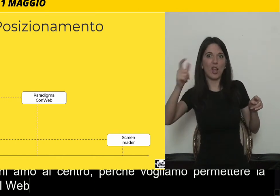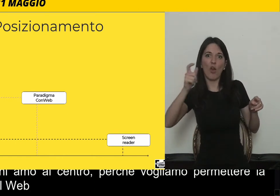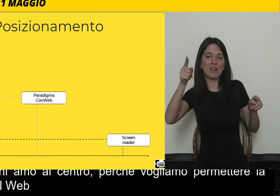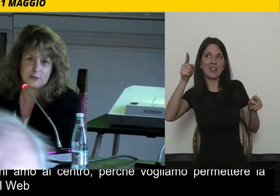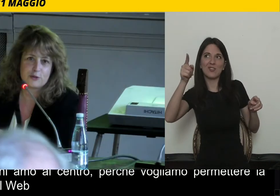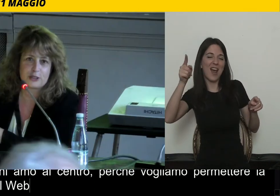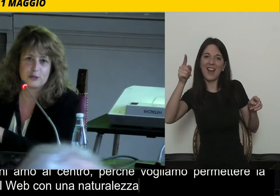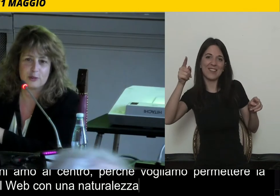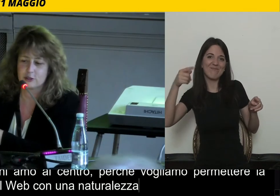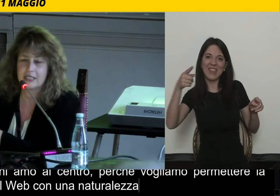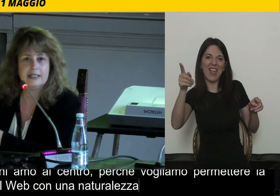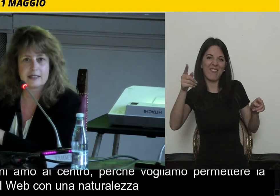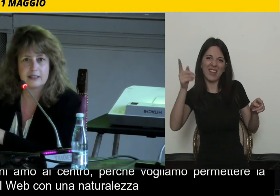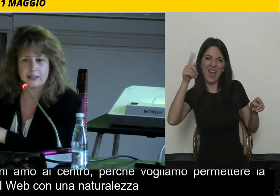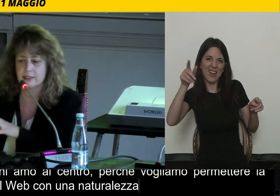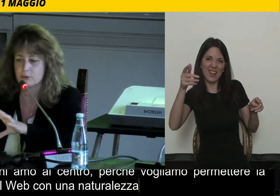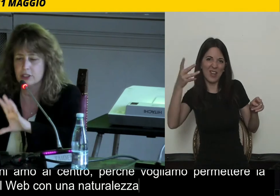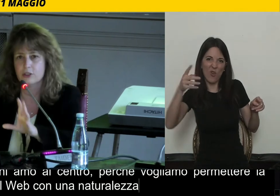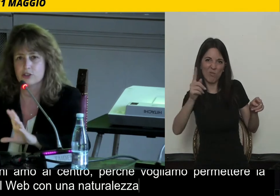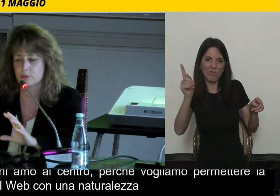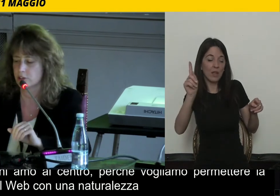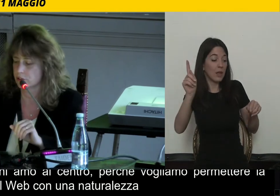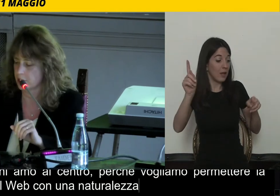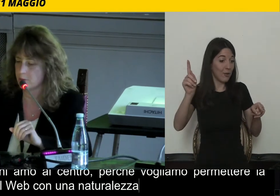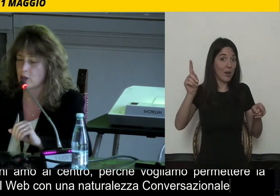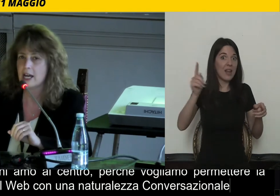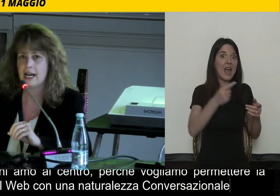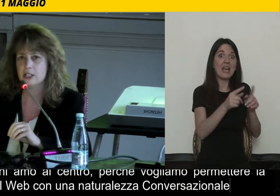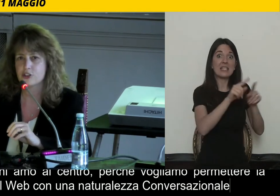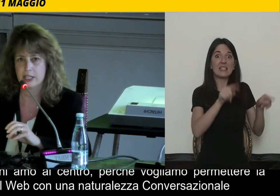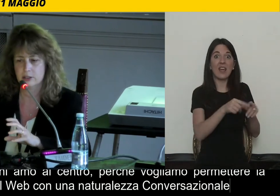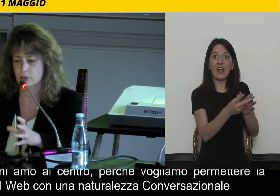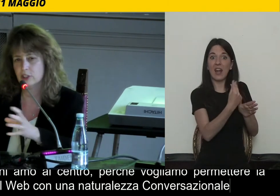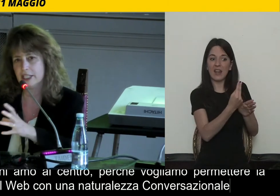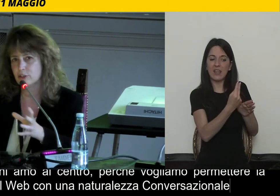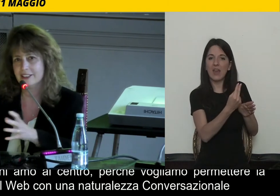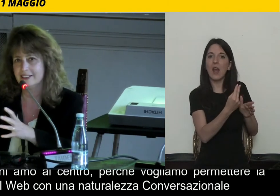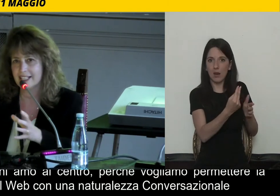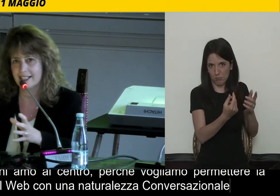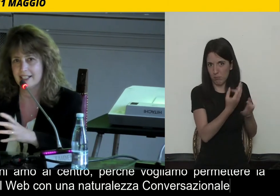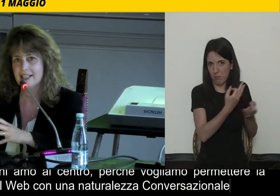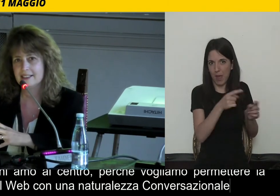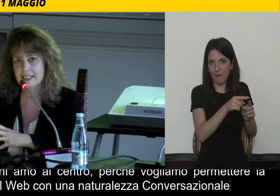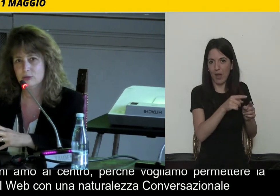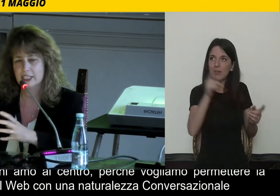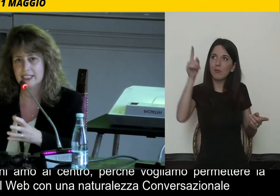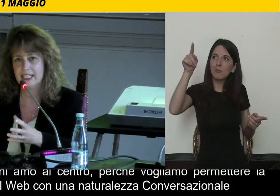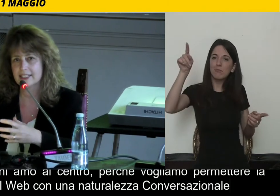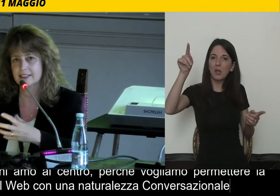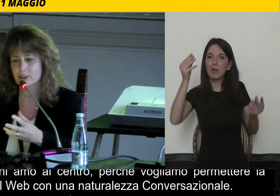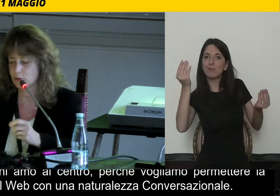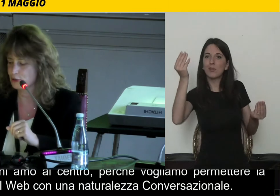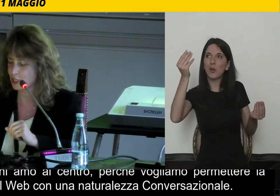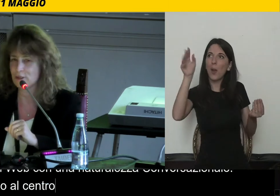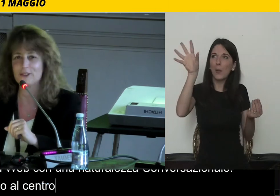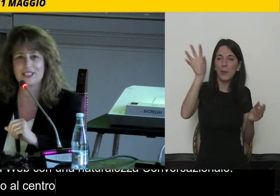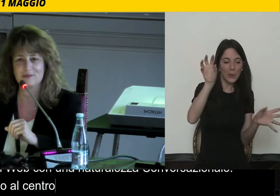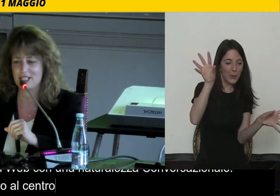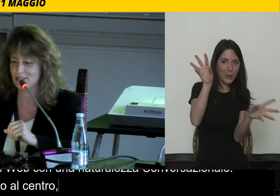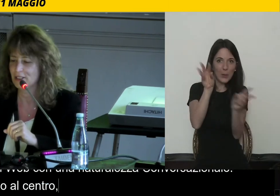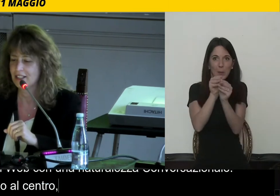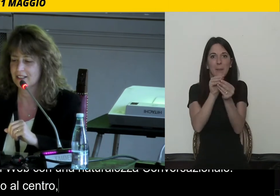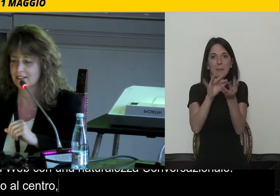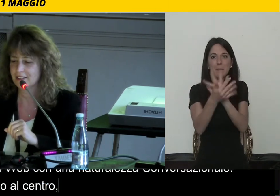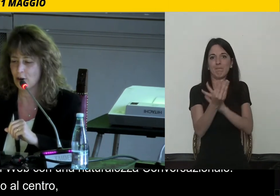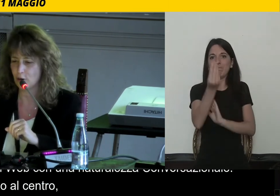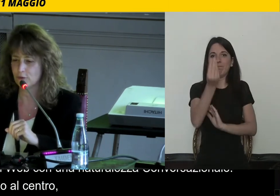supportata in un certo modo dagli screen reader. Quindi noi ci posizioniamo al centro, volendo ereditare dall'una e dall'altra tecnologia quello che di